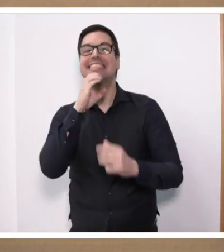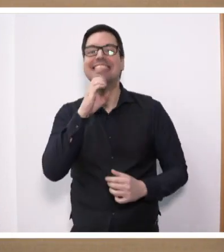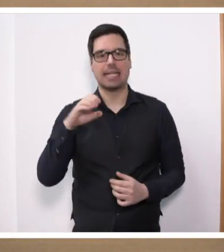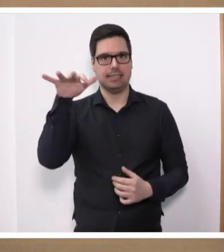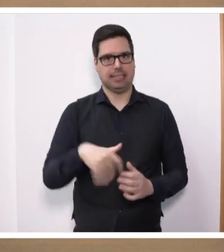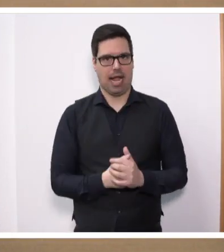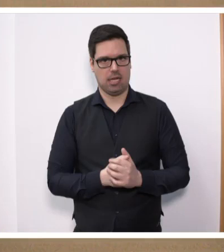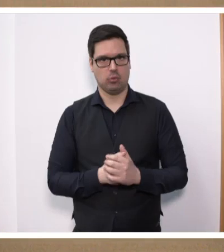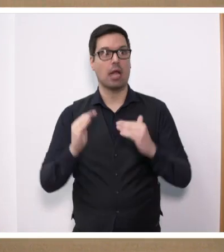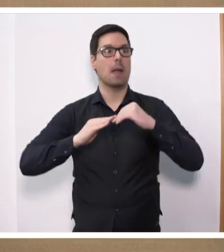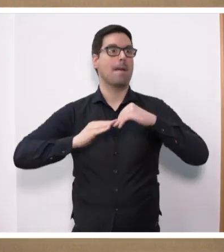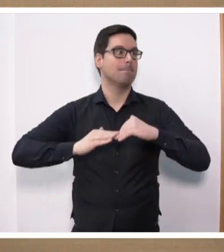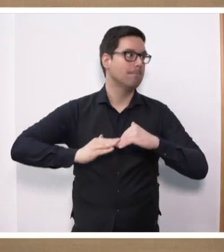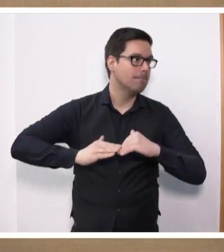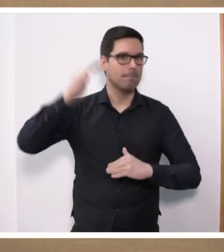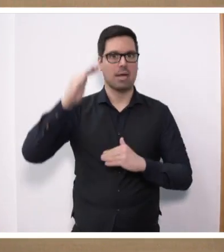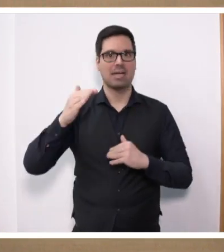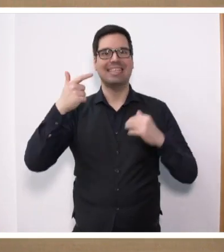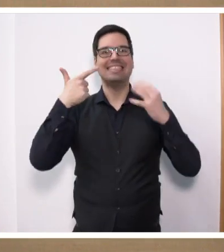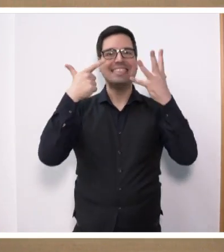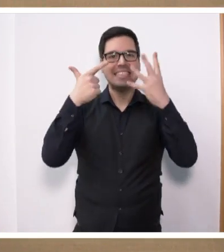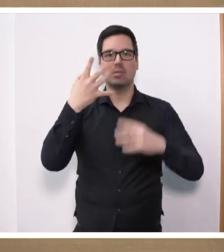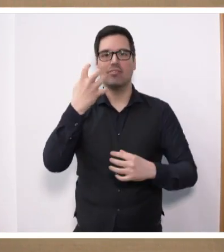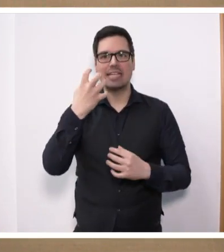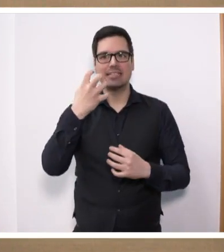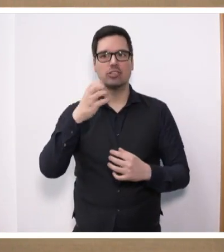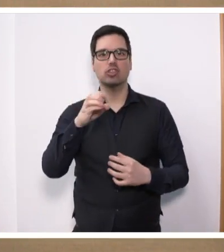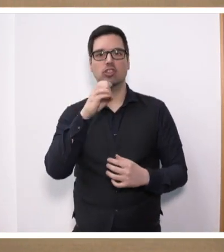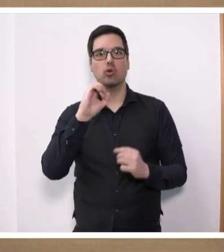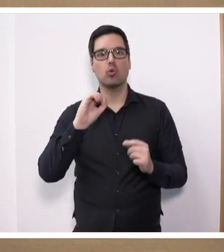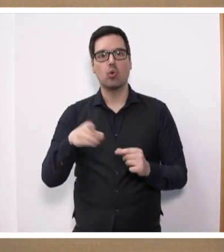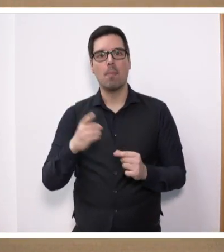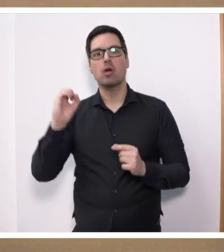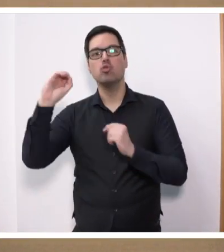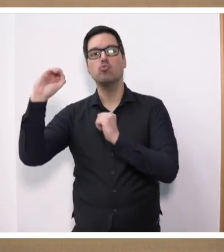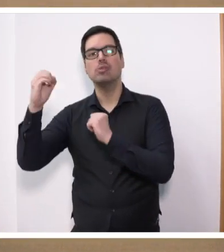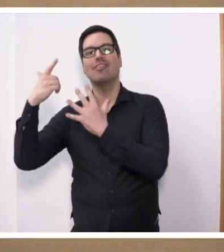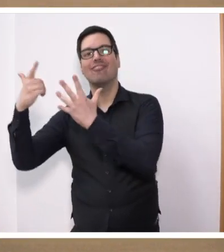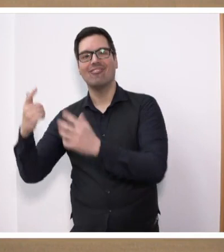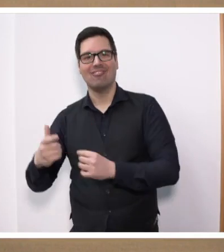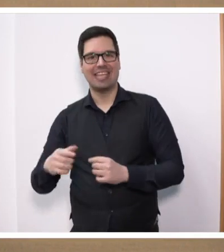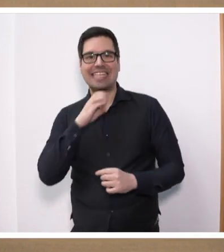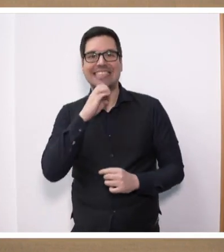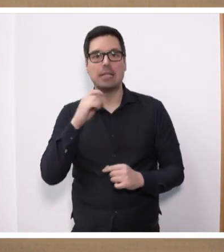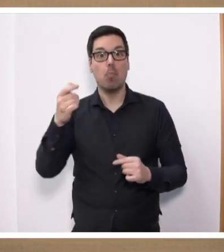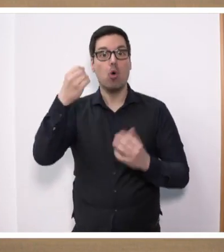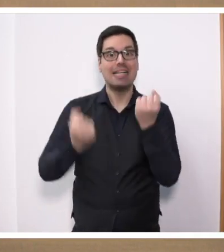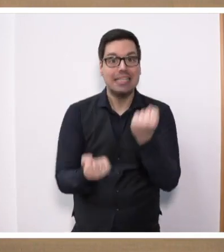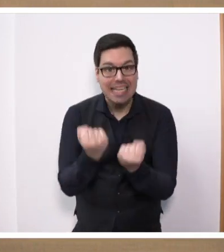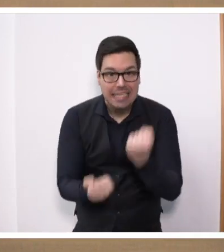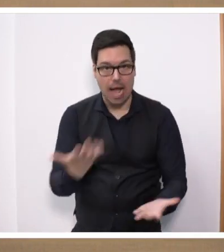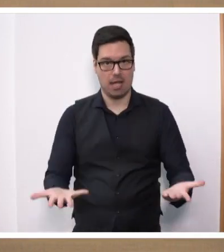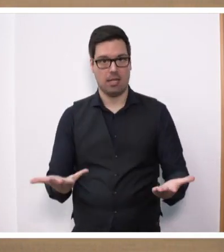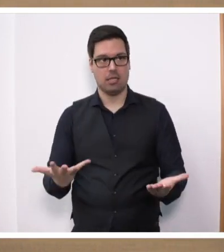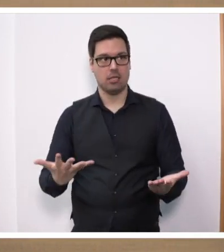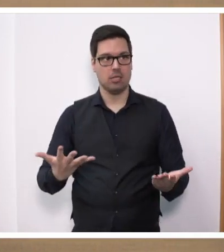100 Wochen lang der roten Ampel bei 47,04 Cent pro Liter liegen wird. Rund zwei Milliarden Liter